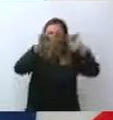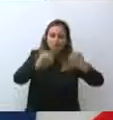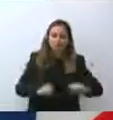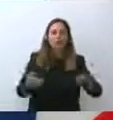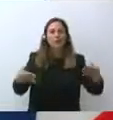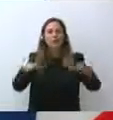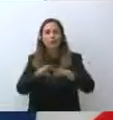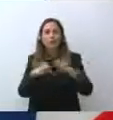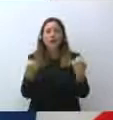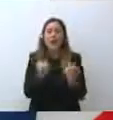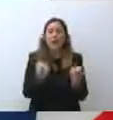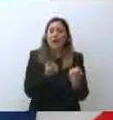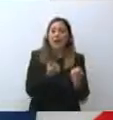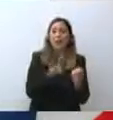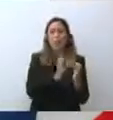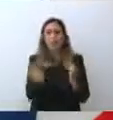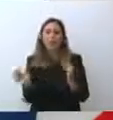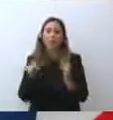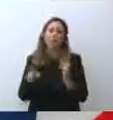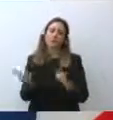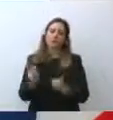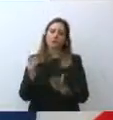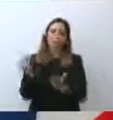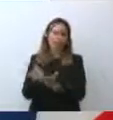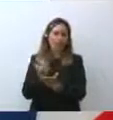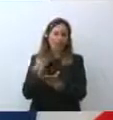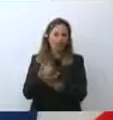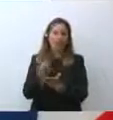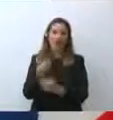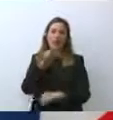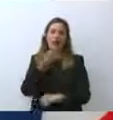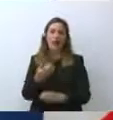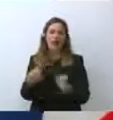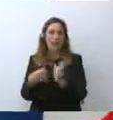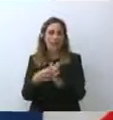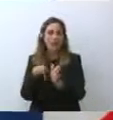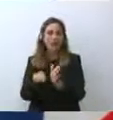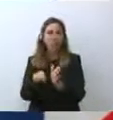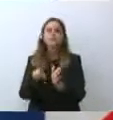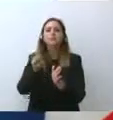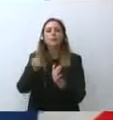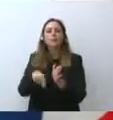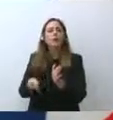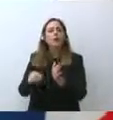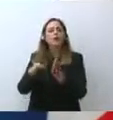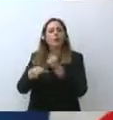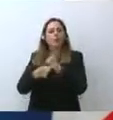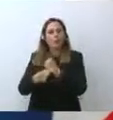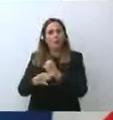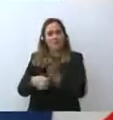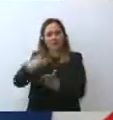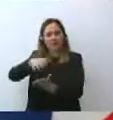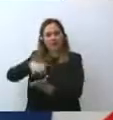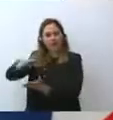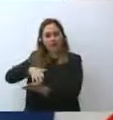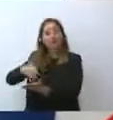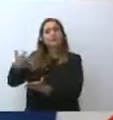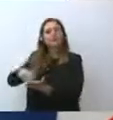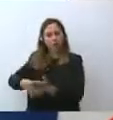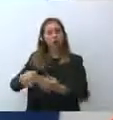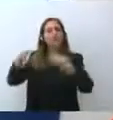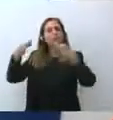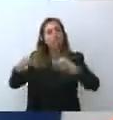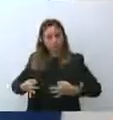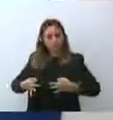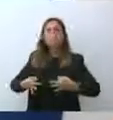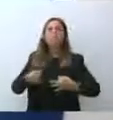economiche. Ed è capitato anche con i tanti provvedimenti che abbiamo assunto molte